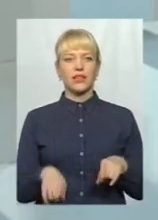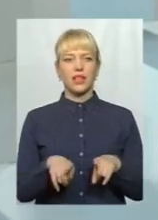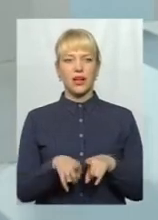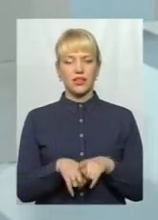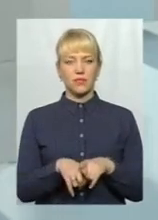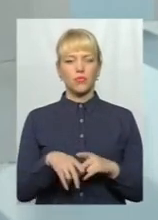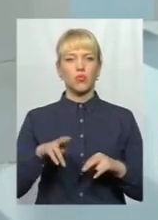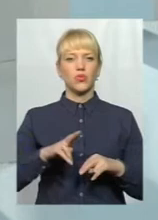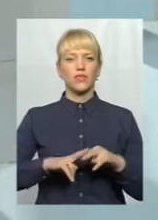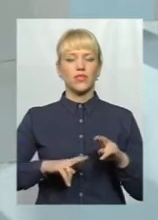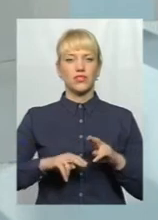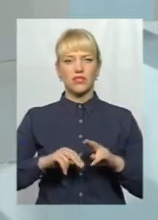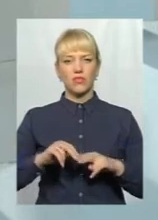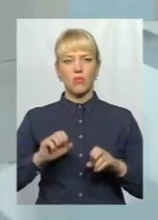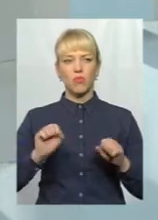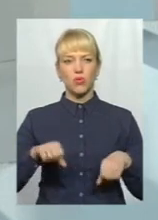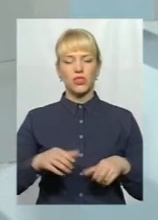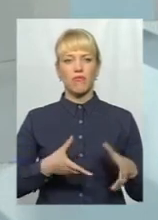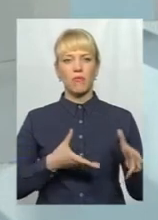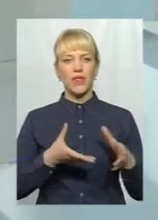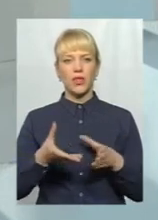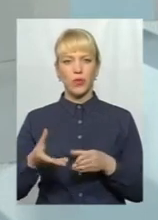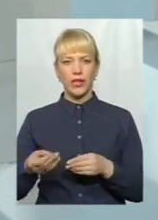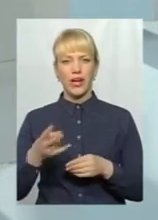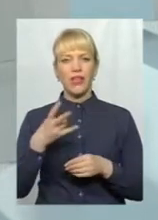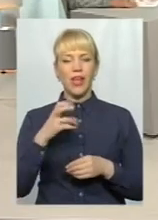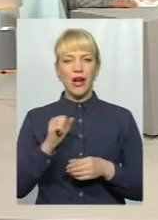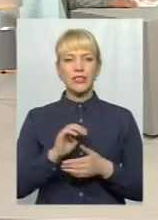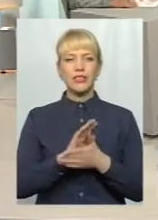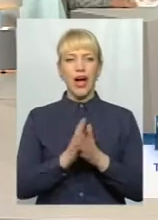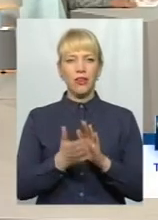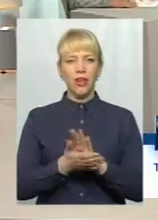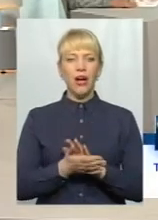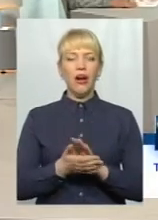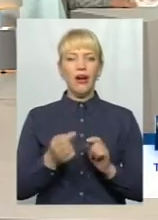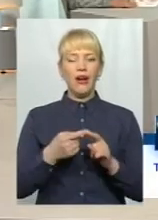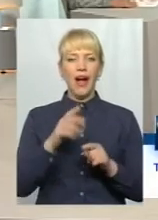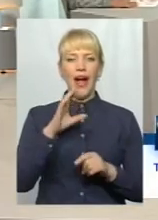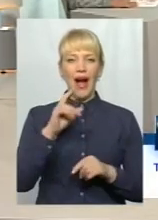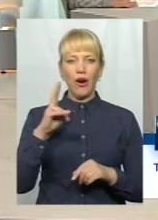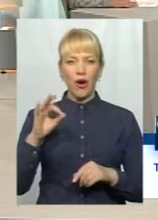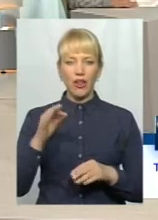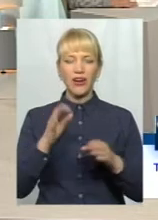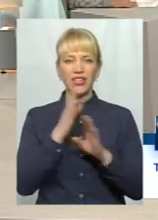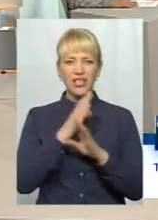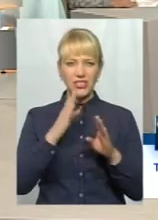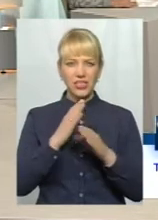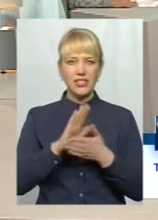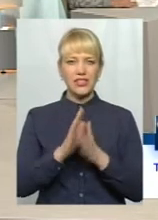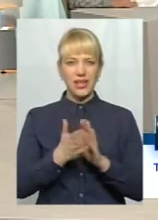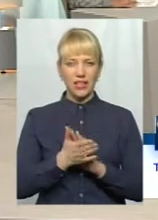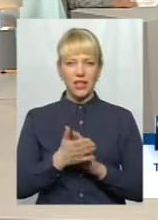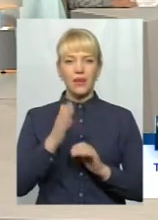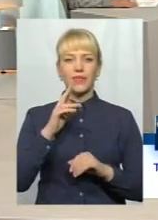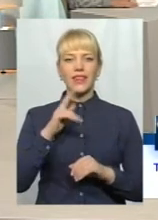будівництво може вплинути на екологічний стан Дністровського водосховища,